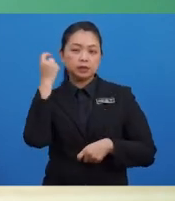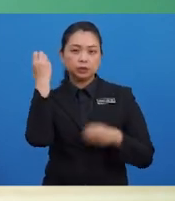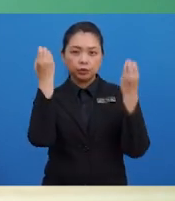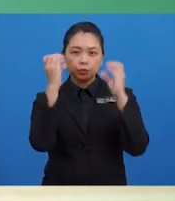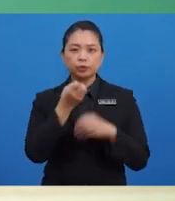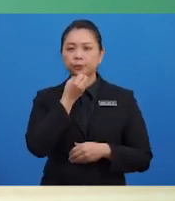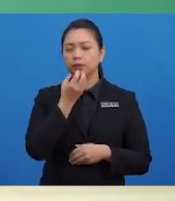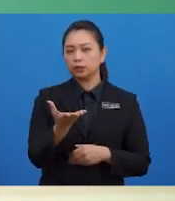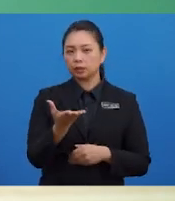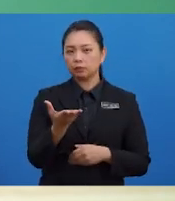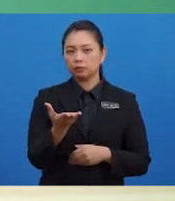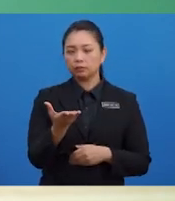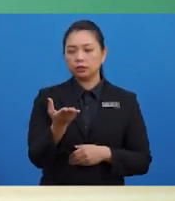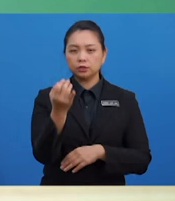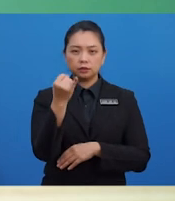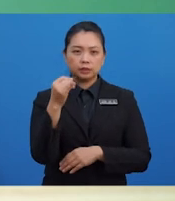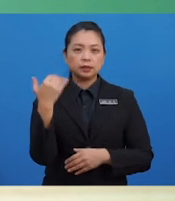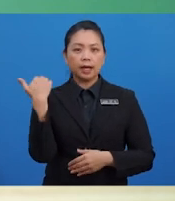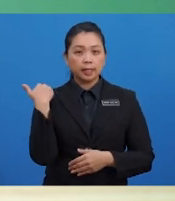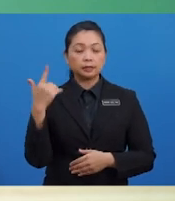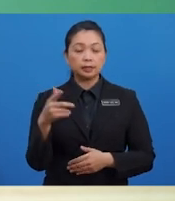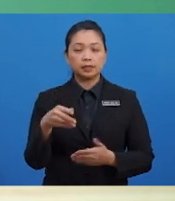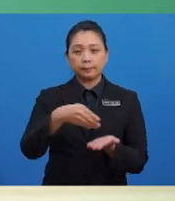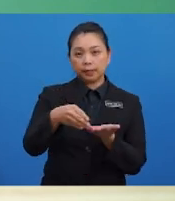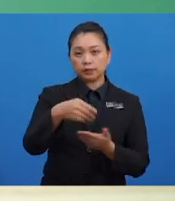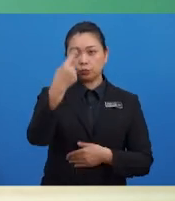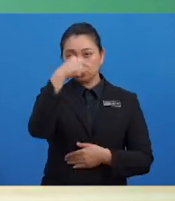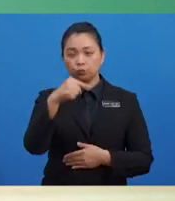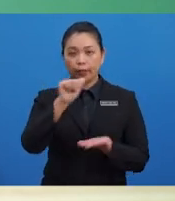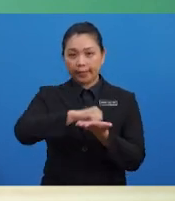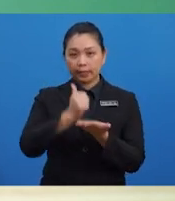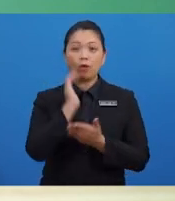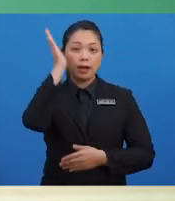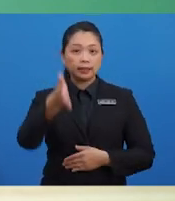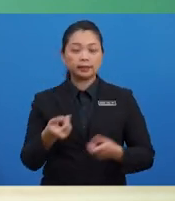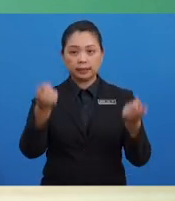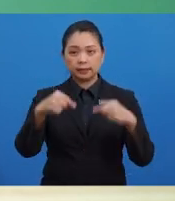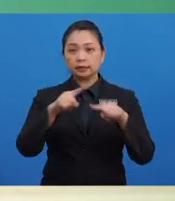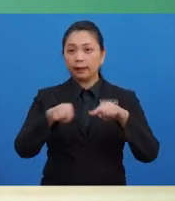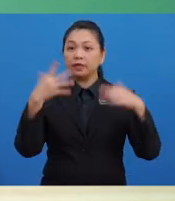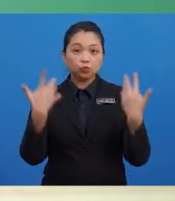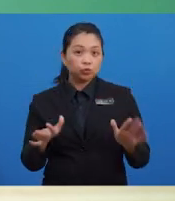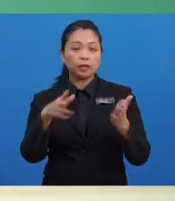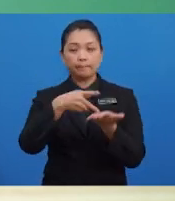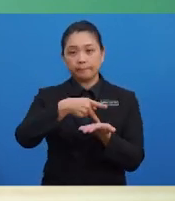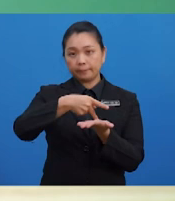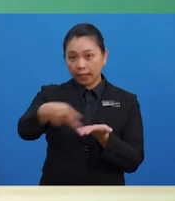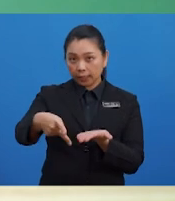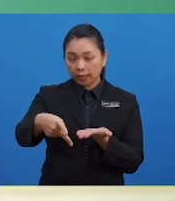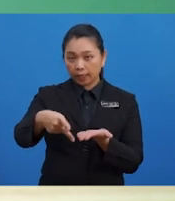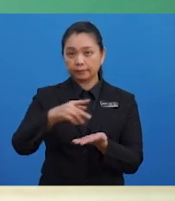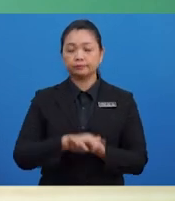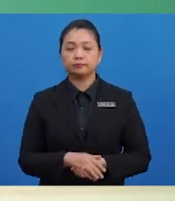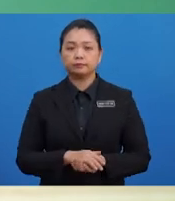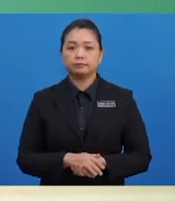belanja perabaya adalah belanja untuk tempoh perekonan akan datang. Tetapi, telah dibayar dalam tempoh perekonan